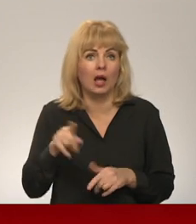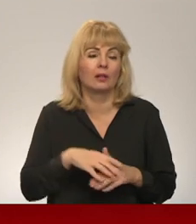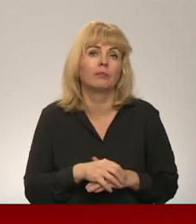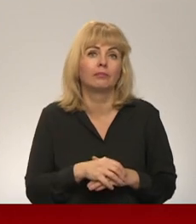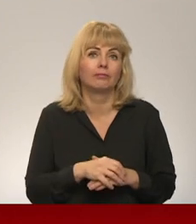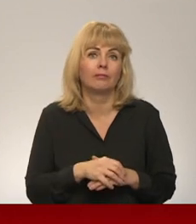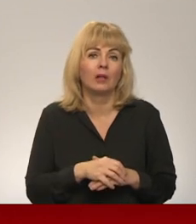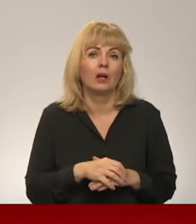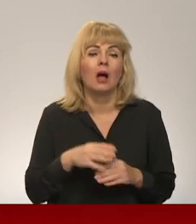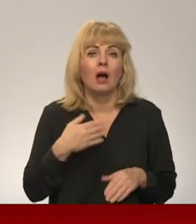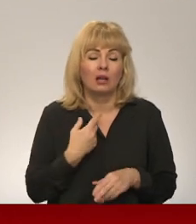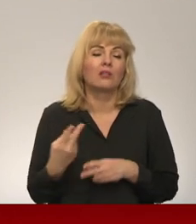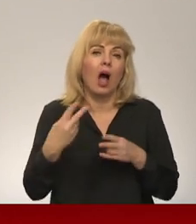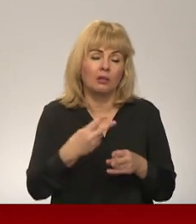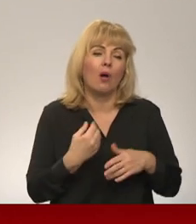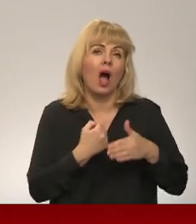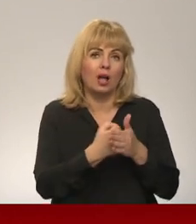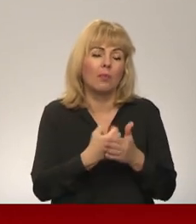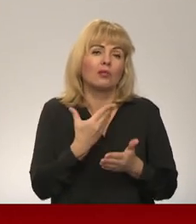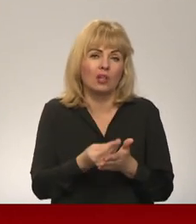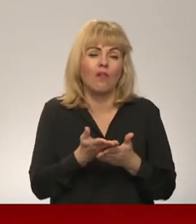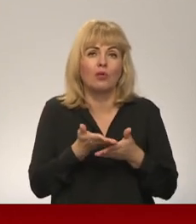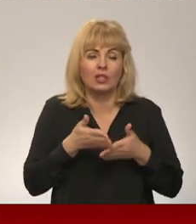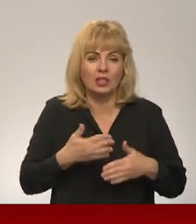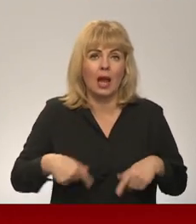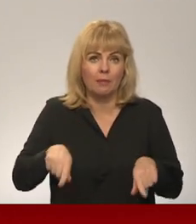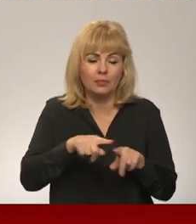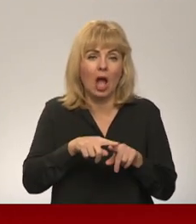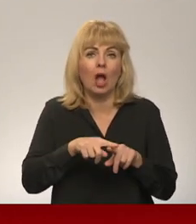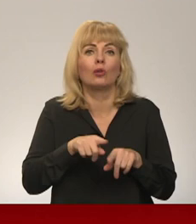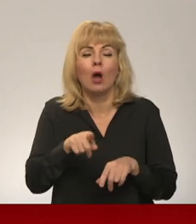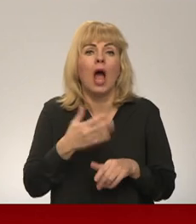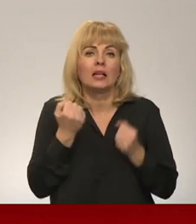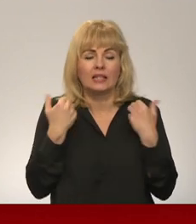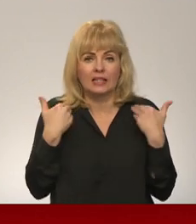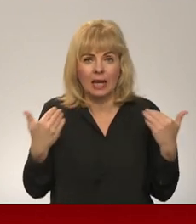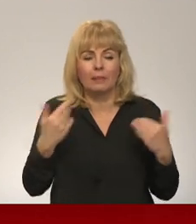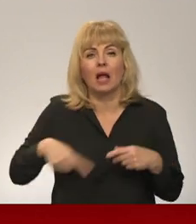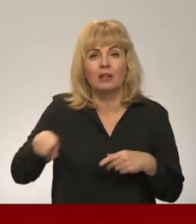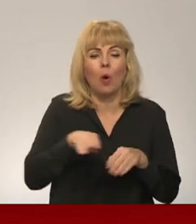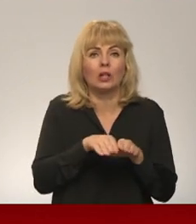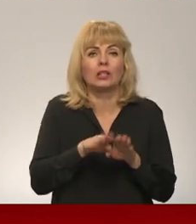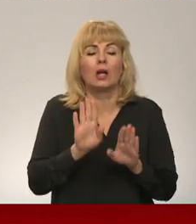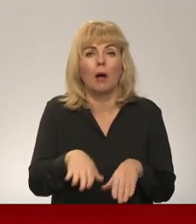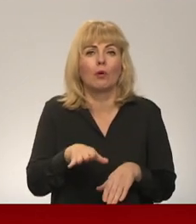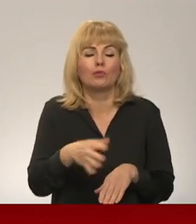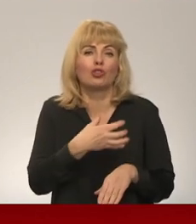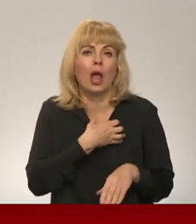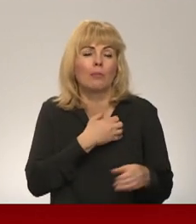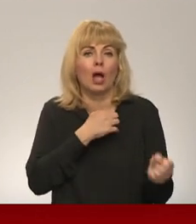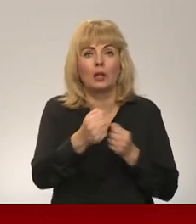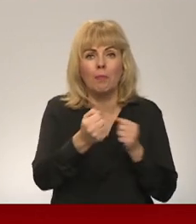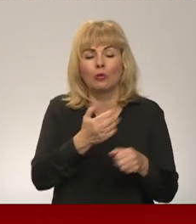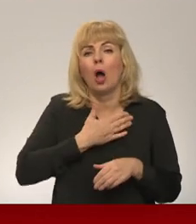Atbrauc, lai atbalstītu savu cimteni un ģimeni. Mēs esam stipri tauta un valsts, līdzīgi kā mūsu čempiona boksā. Mūsu cilvēki ir